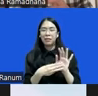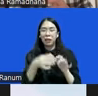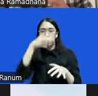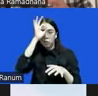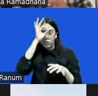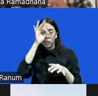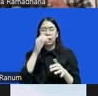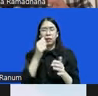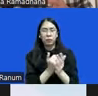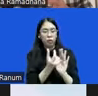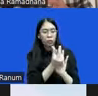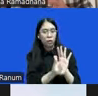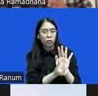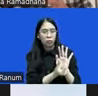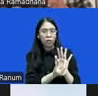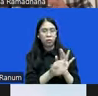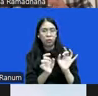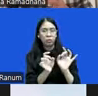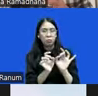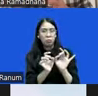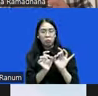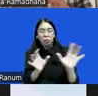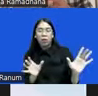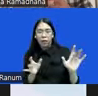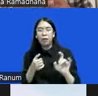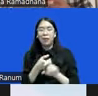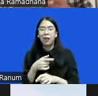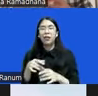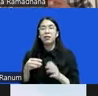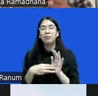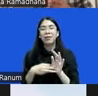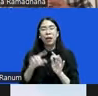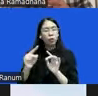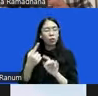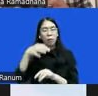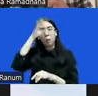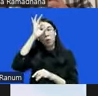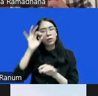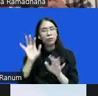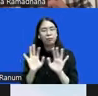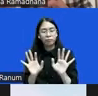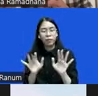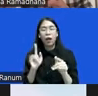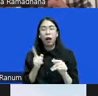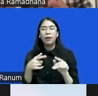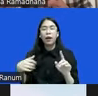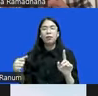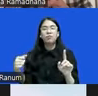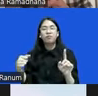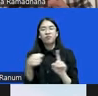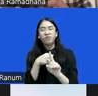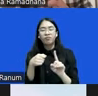ini sangat bertolak belakang dengan masalah utama kepolisian. Ada abuse of power di sana,